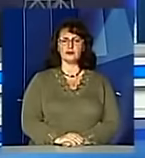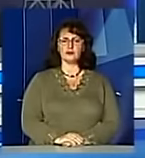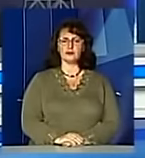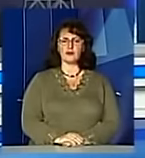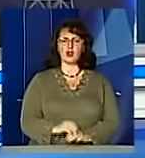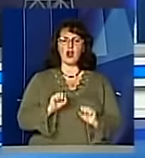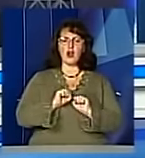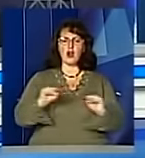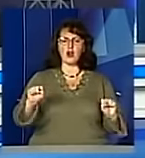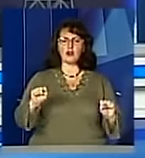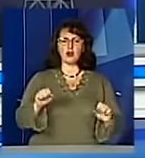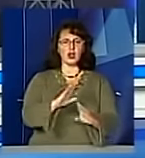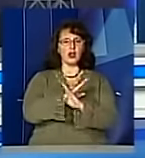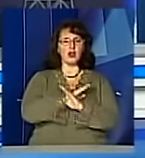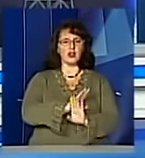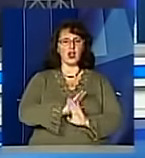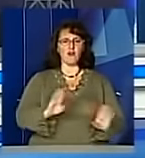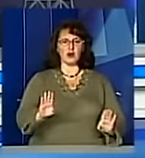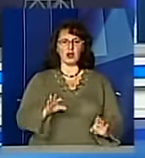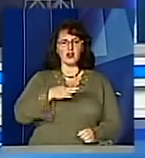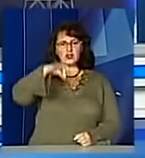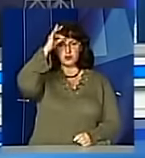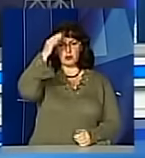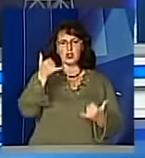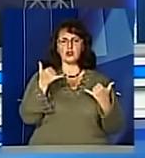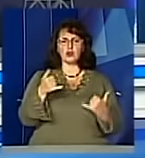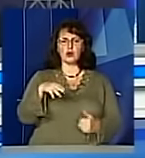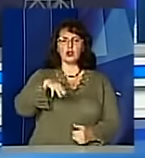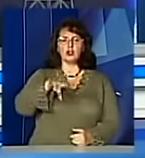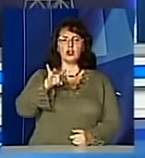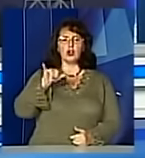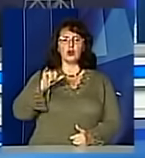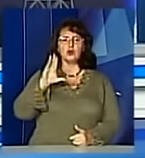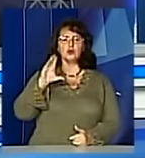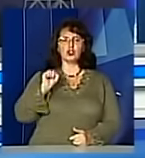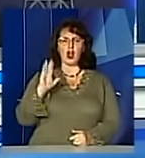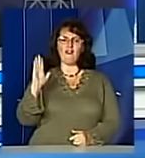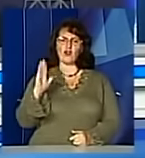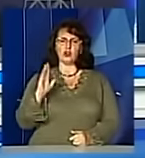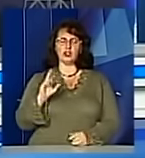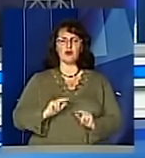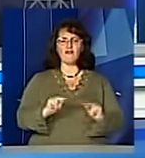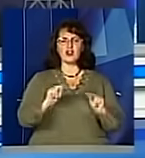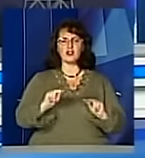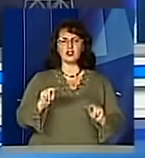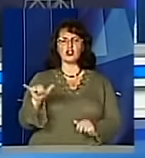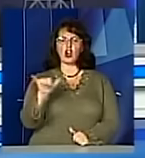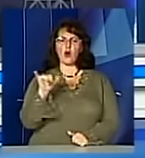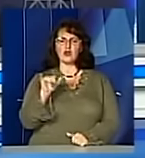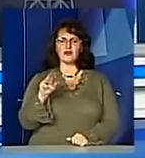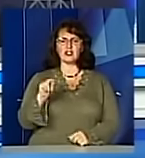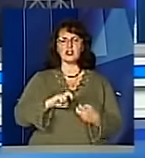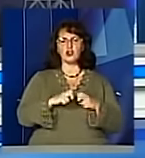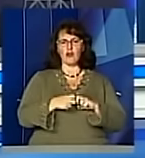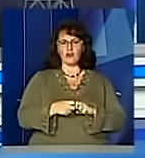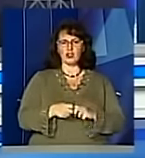Герої не вмирають. У роковини смерті Володимира Труша, викладача Франкового університету, відкрили імену аудиторію в його